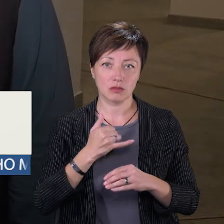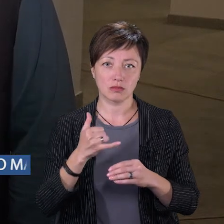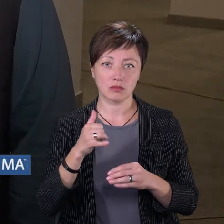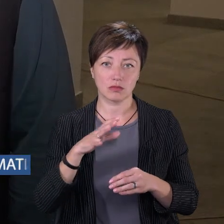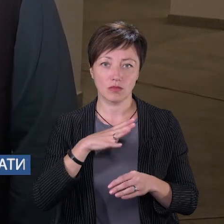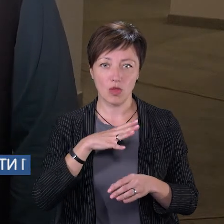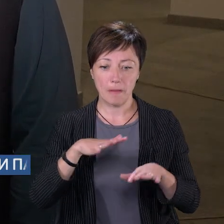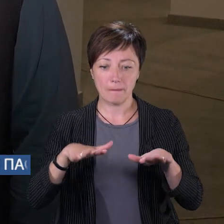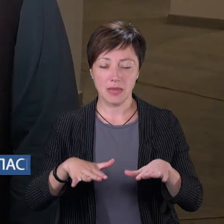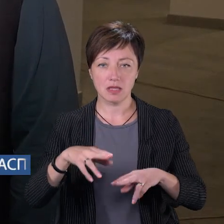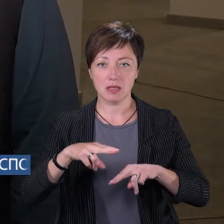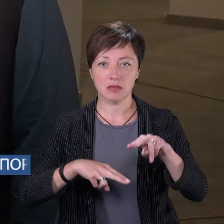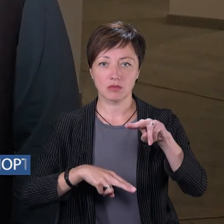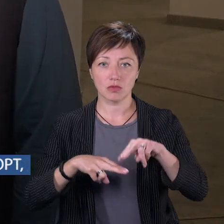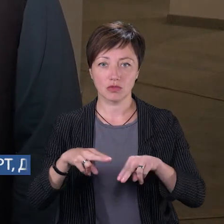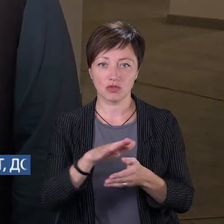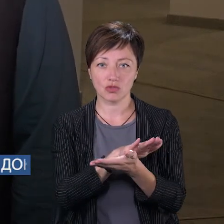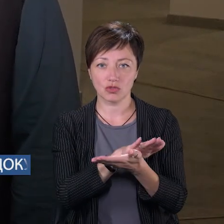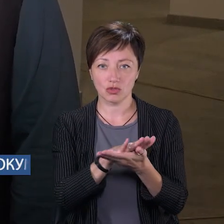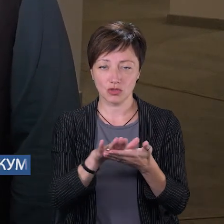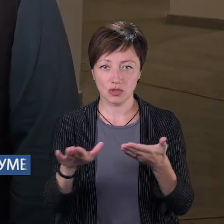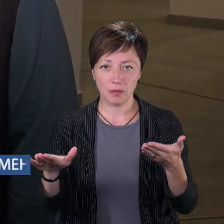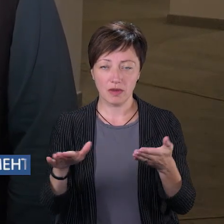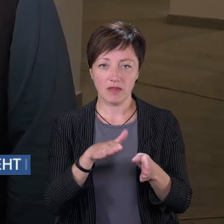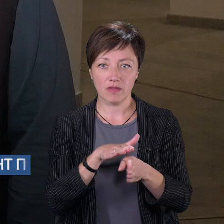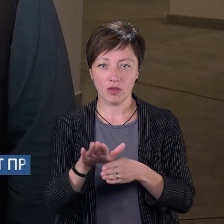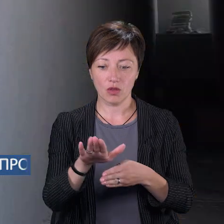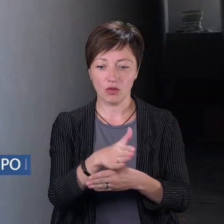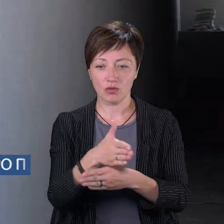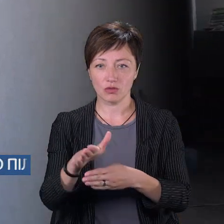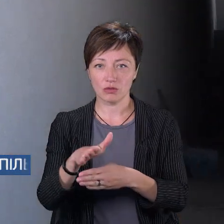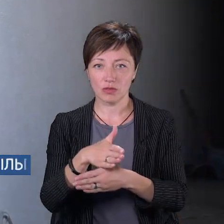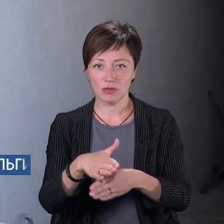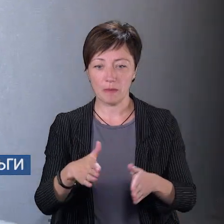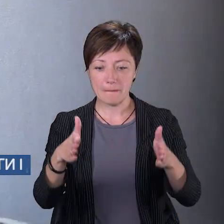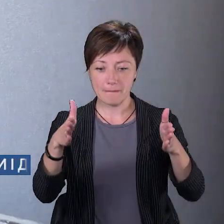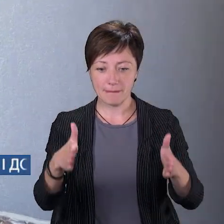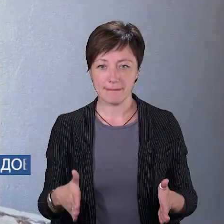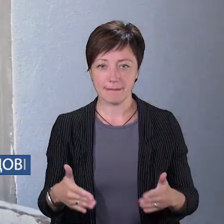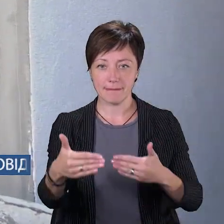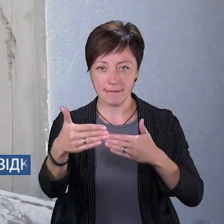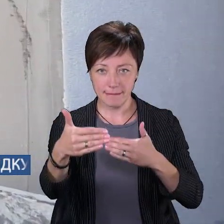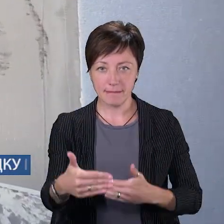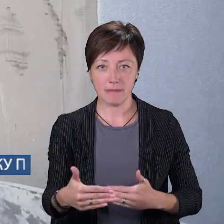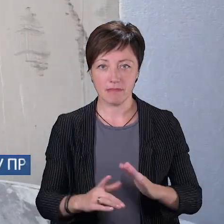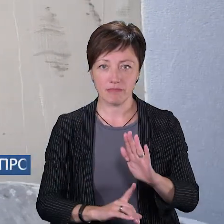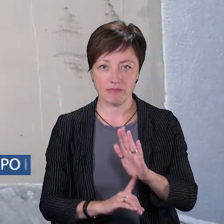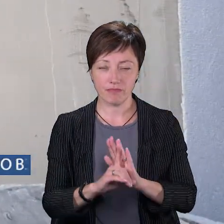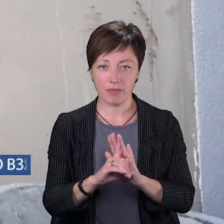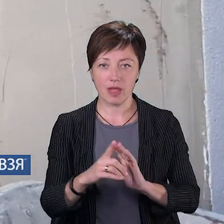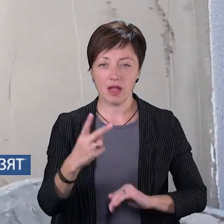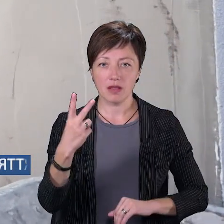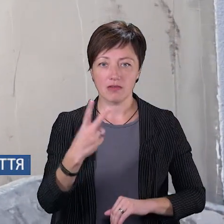'ятнозабудови було чистим. Виконали розбивку, посадили здані, начали заливати моноліт. З